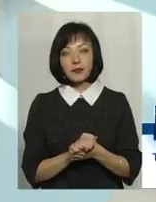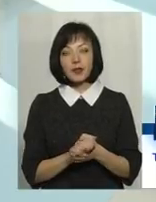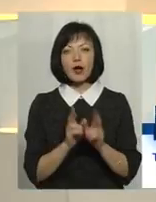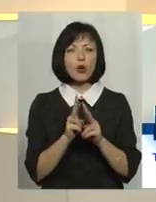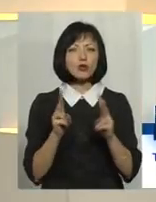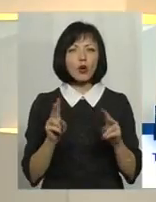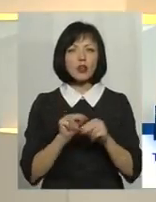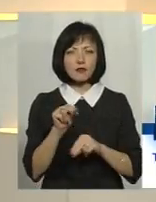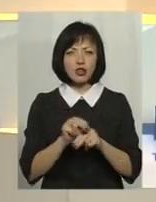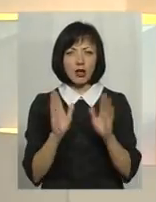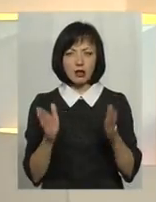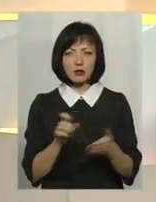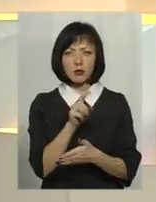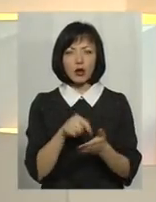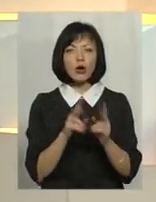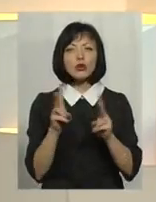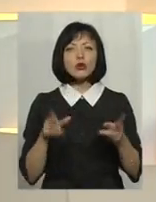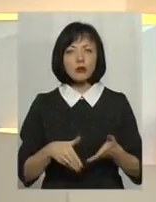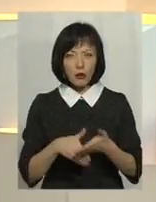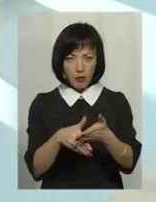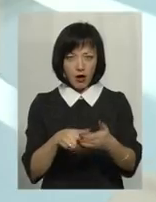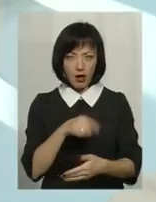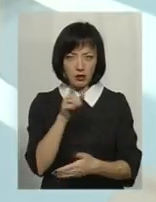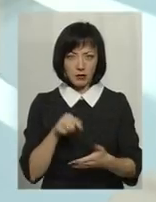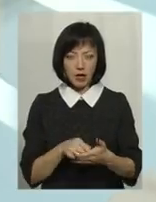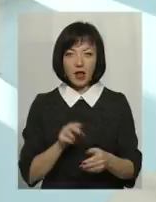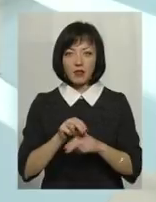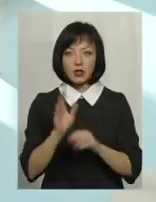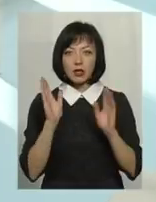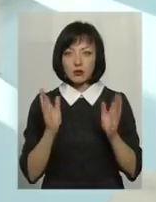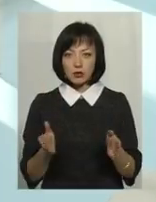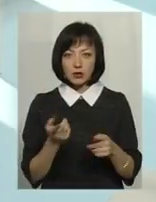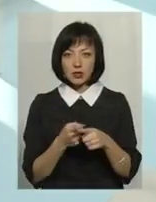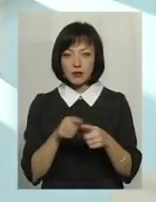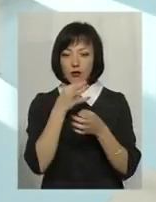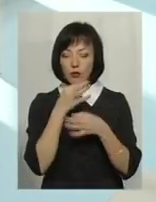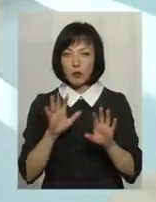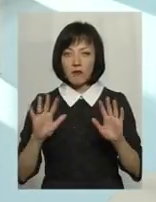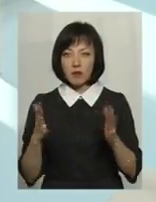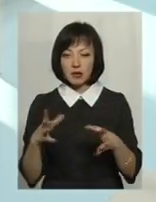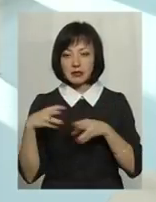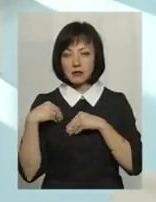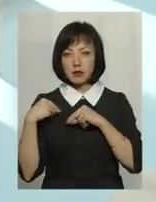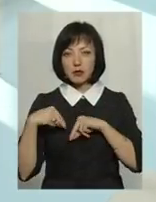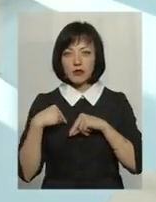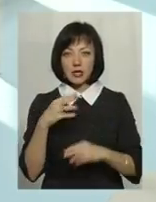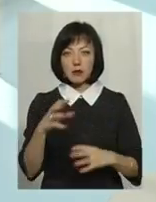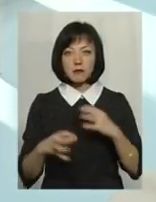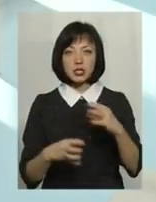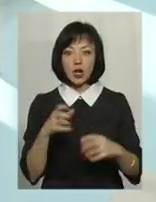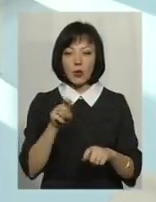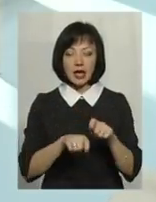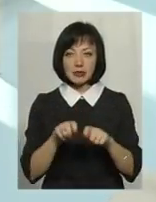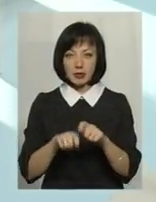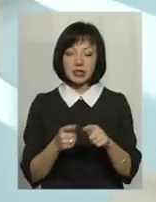Хто навчатиме? Хто допомагатиме? Навчати буде, це в будь-якому випадку, будуть з нами співпрацювати міжнародні експерти.